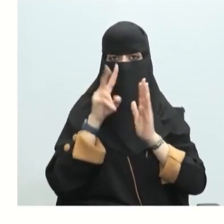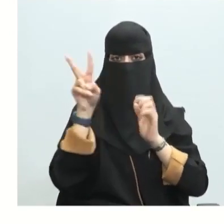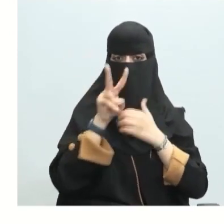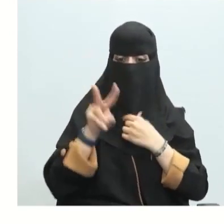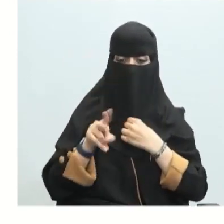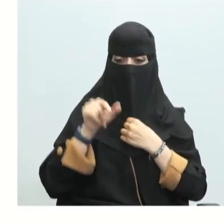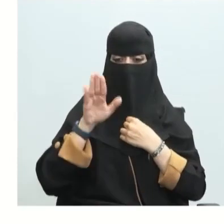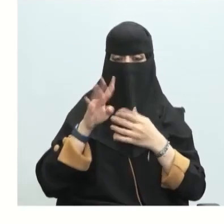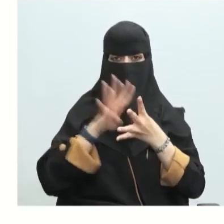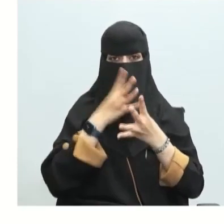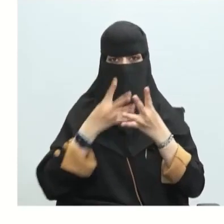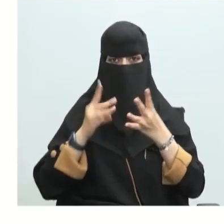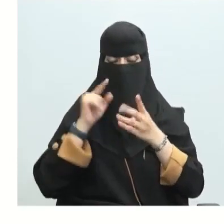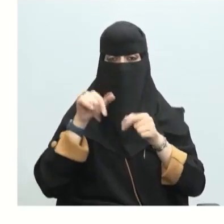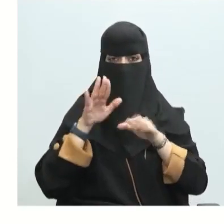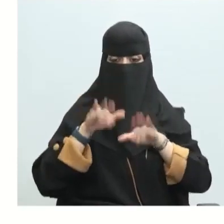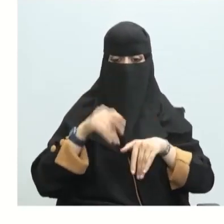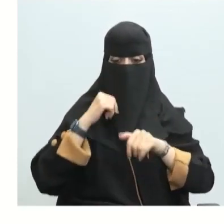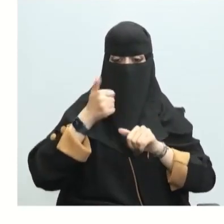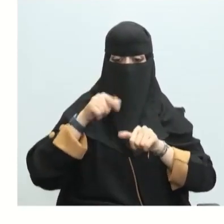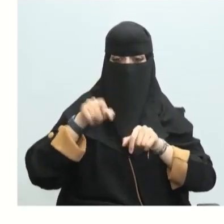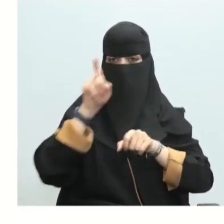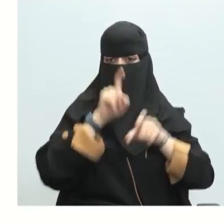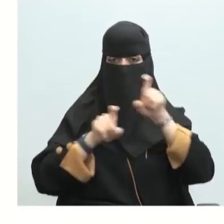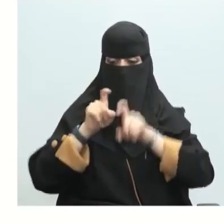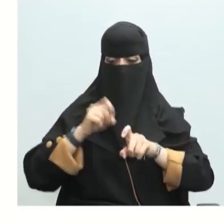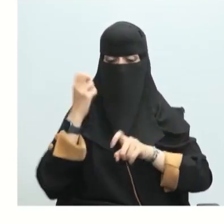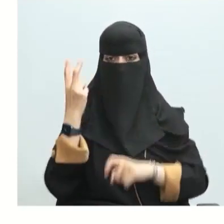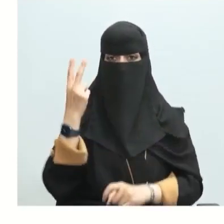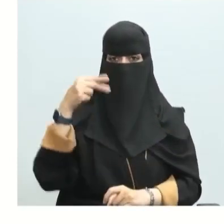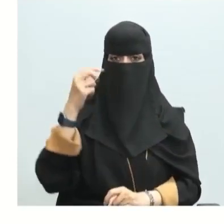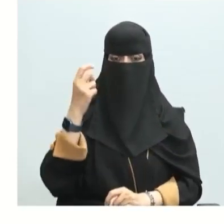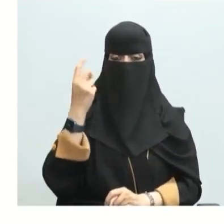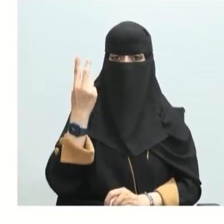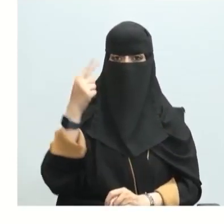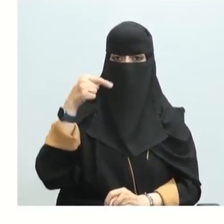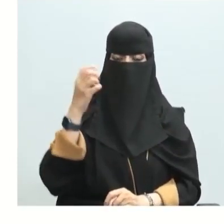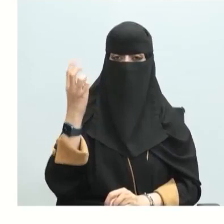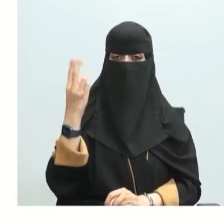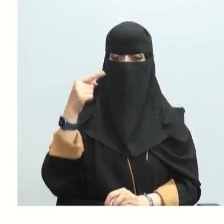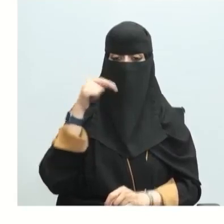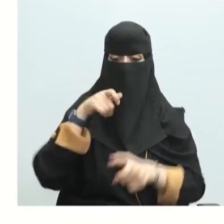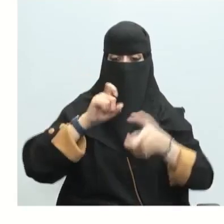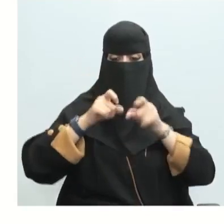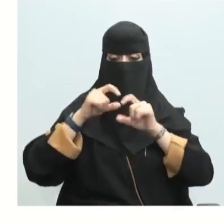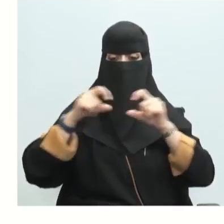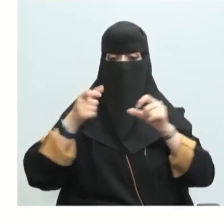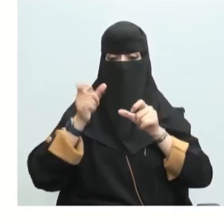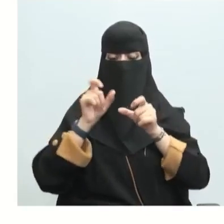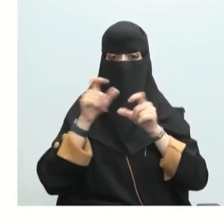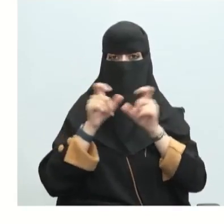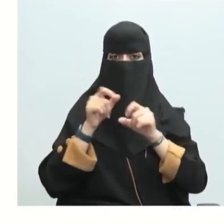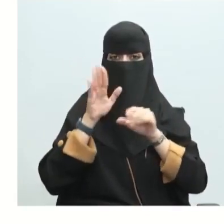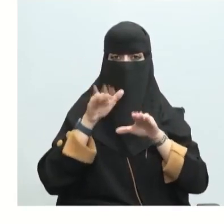المنزلي لديك جدول ولديك أسئلة على هذا الجدول معادلات التكوين لعدة مركبات